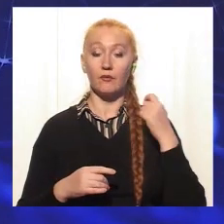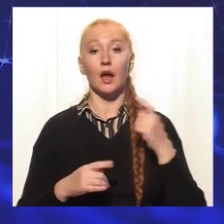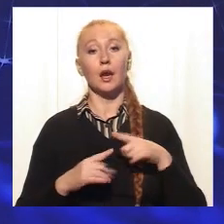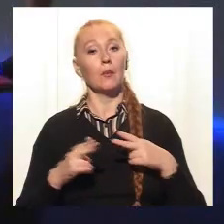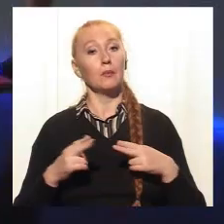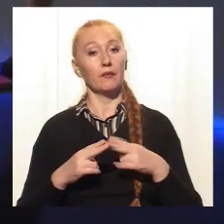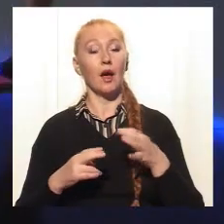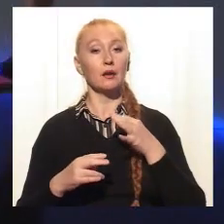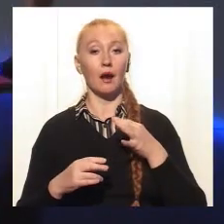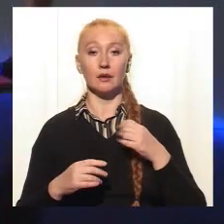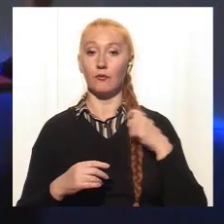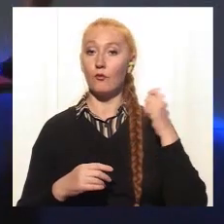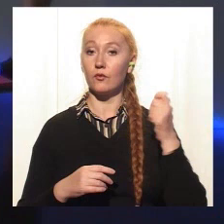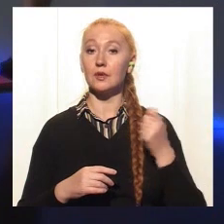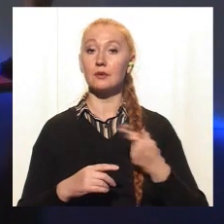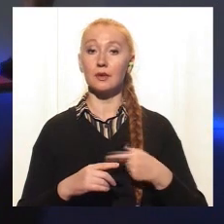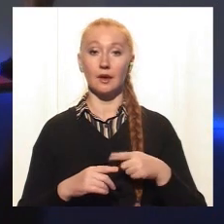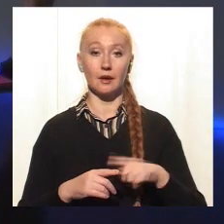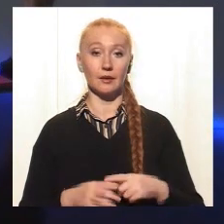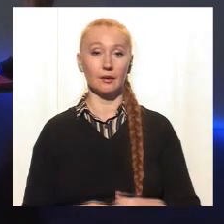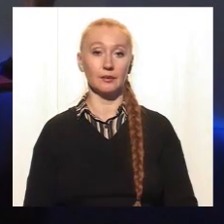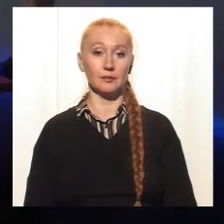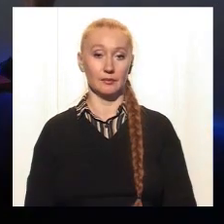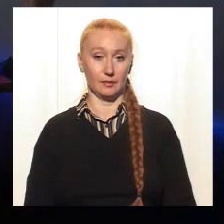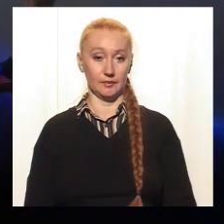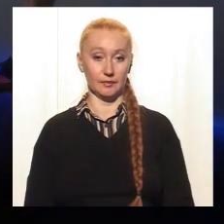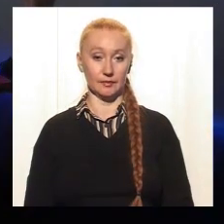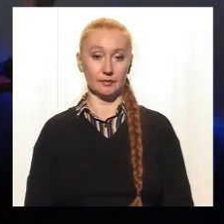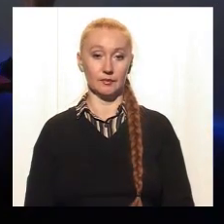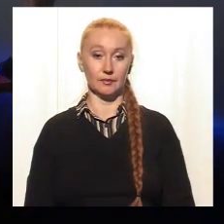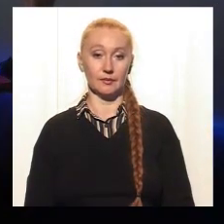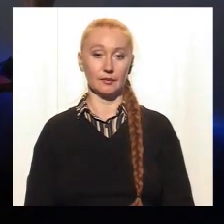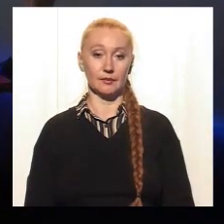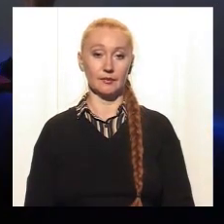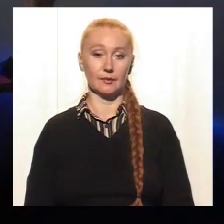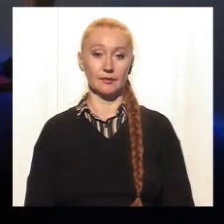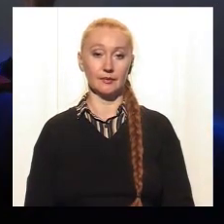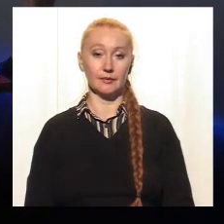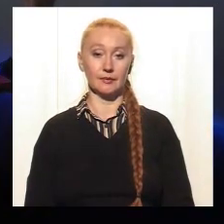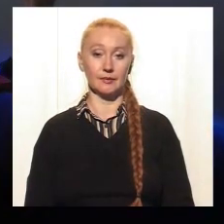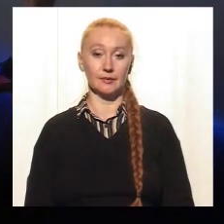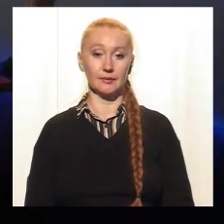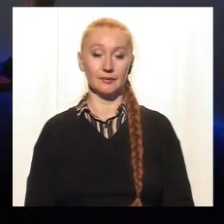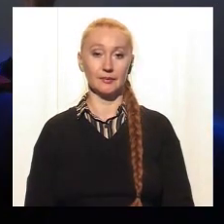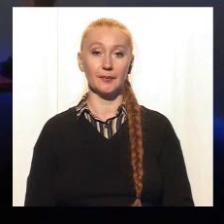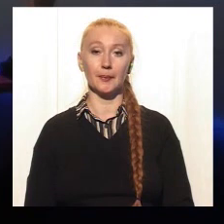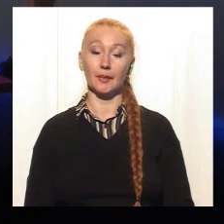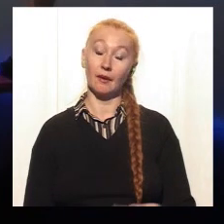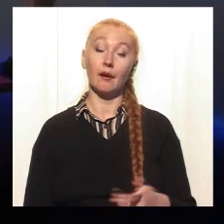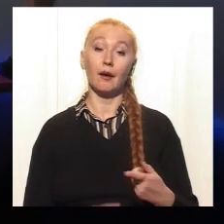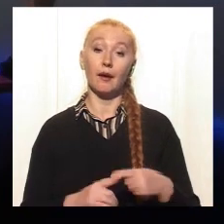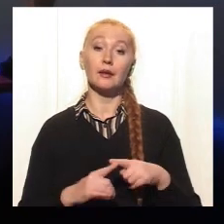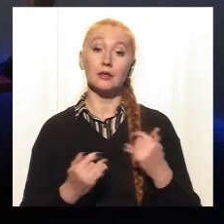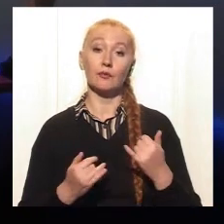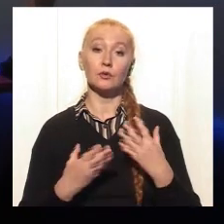вагітність у ранньому віці? все ж... Да, такий філософський все-таки вопрос. На сьогоднішній день